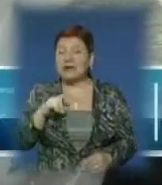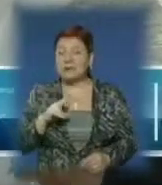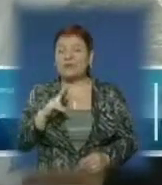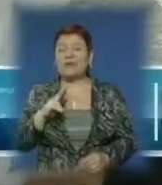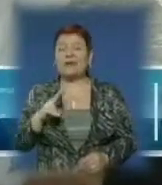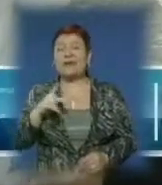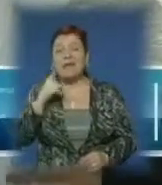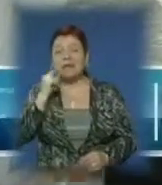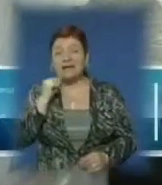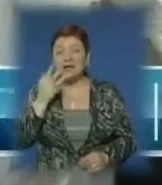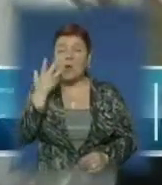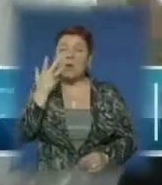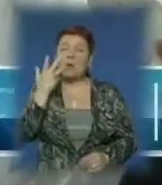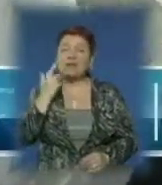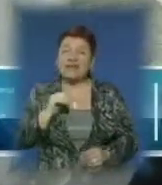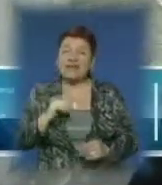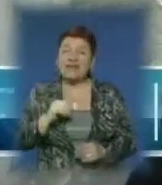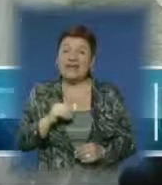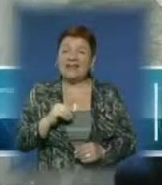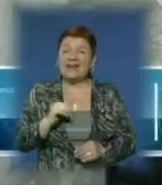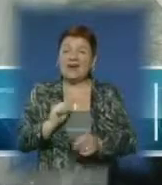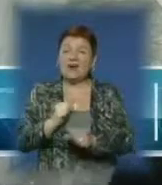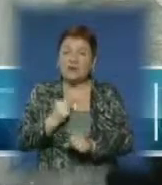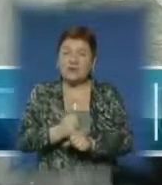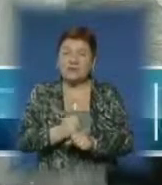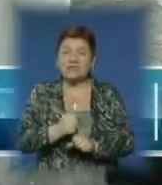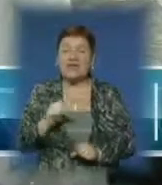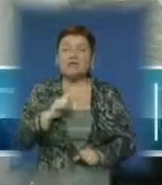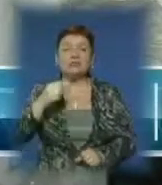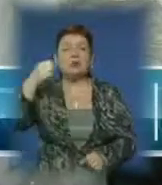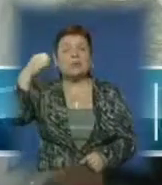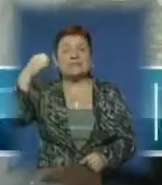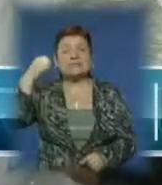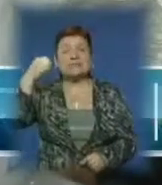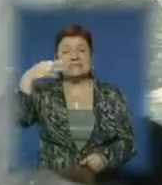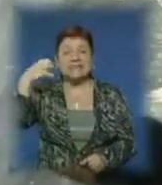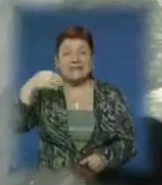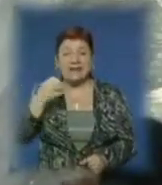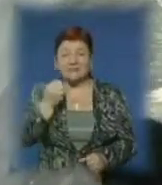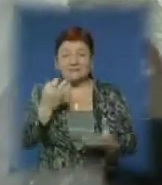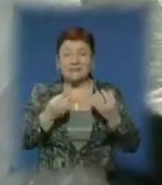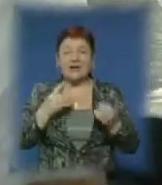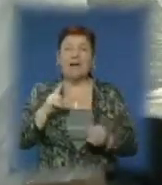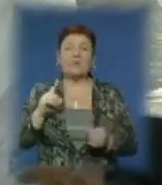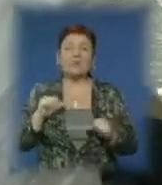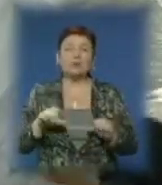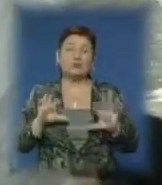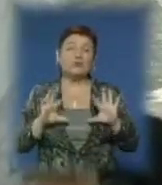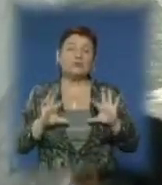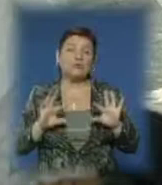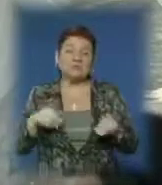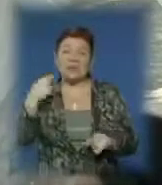мед, коли качається, що цвіте в той період літом. Так що можу розповісти